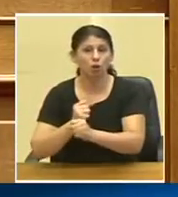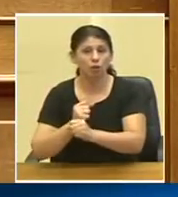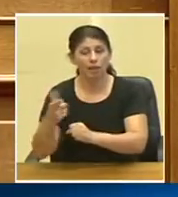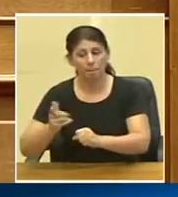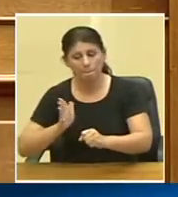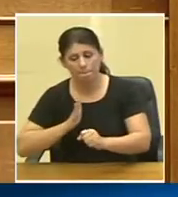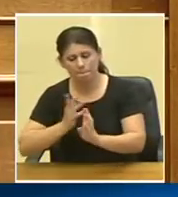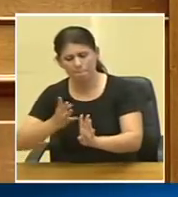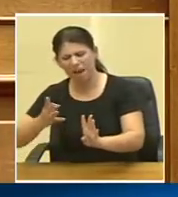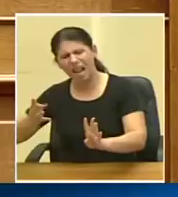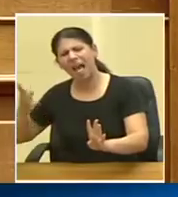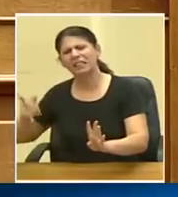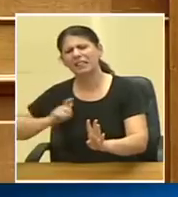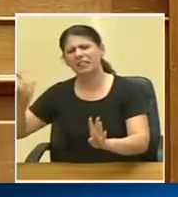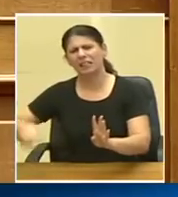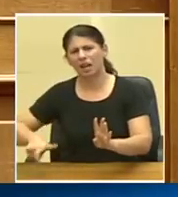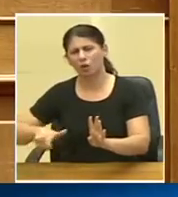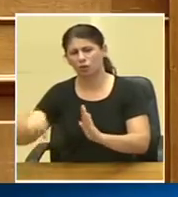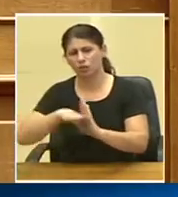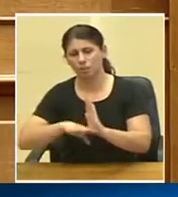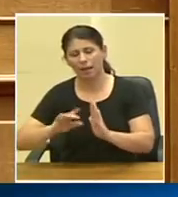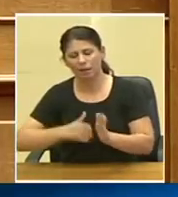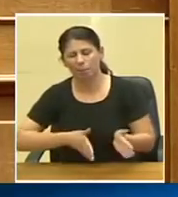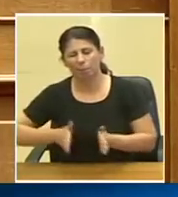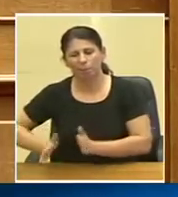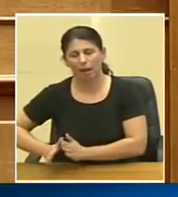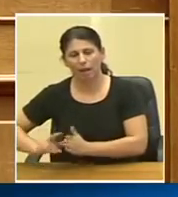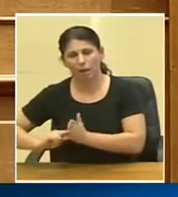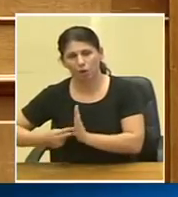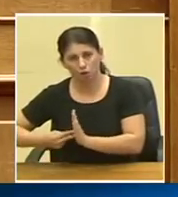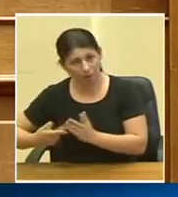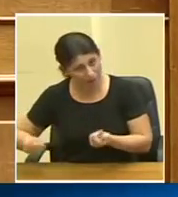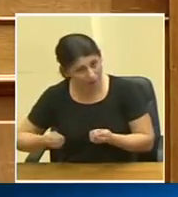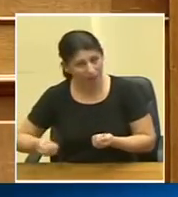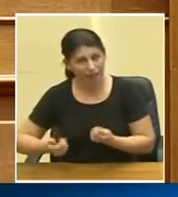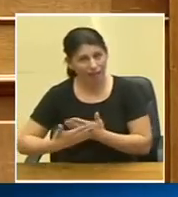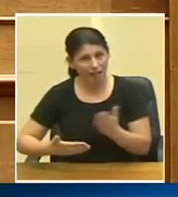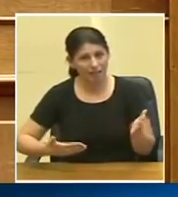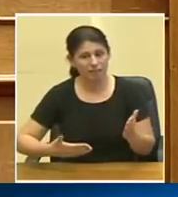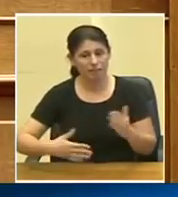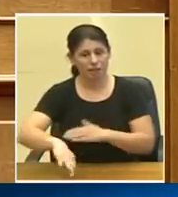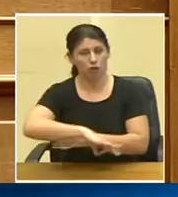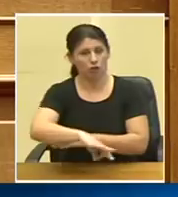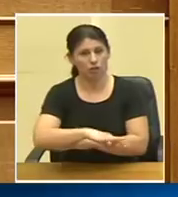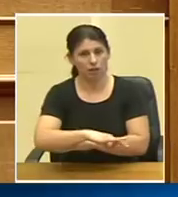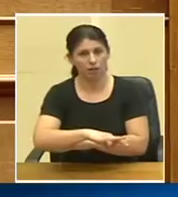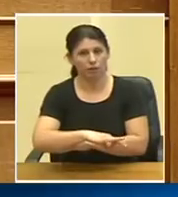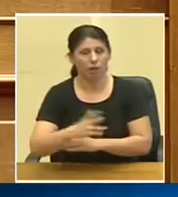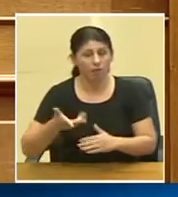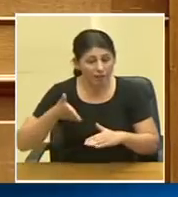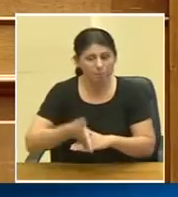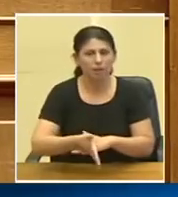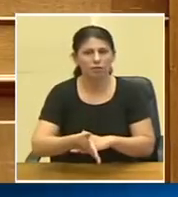πελατειακό σύστημα είτε στη διαφθορά και στην παραοικονομία να υλοποιήσεις αριστερό πολιτικό σχέδιο αν δεν πάρεις δραστικές και άμεσες παρεμβάσεις